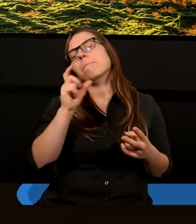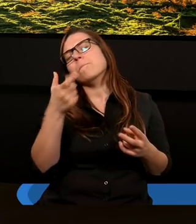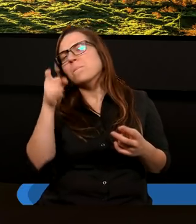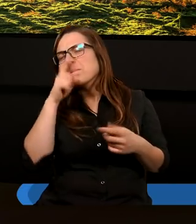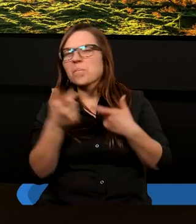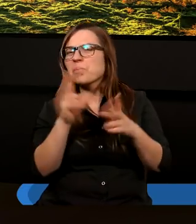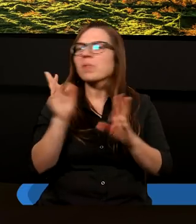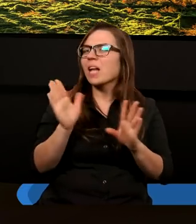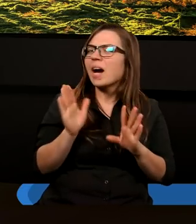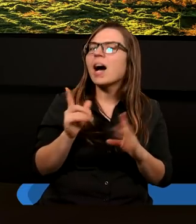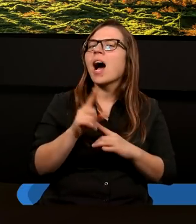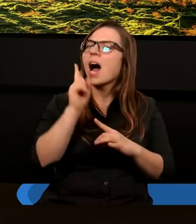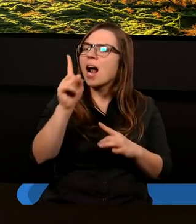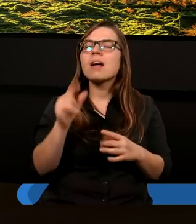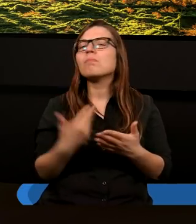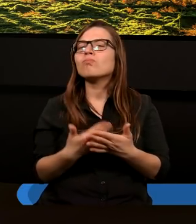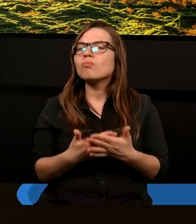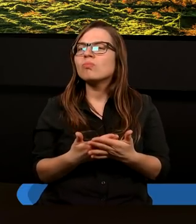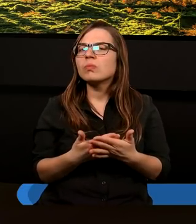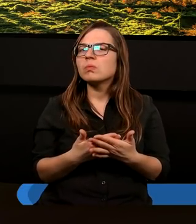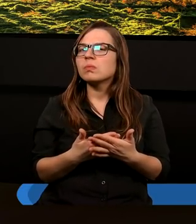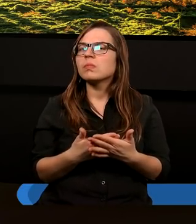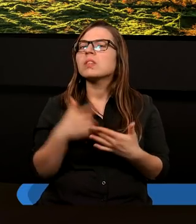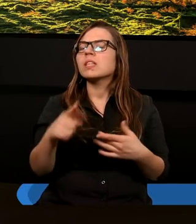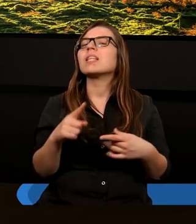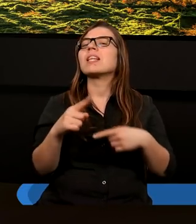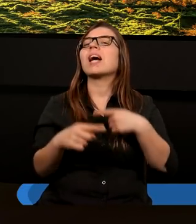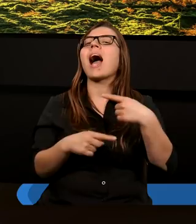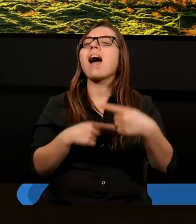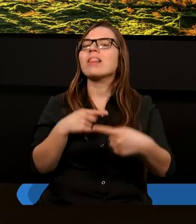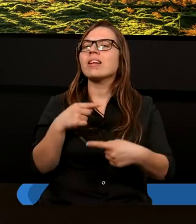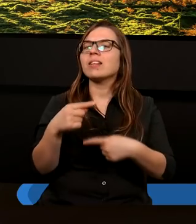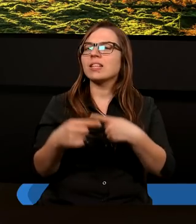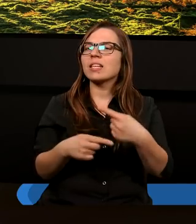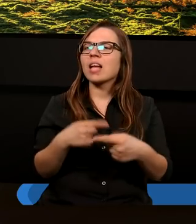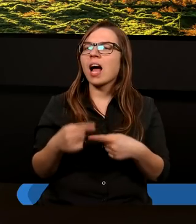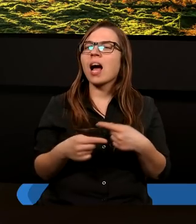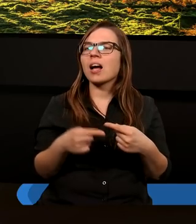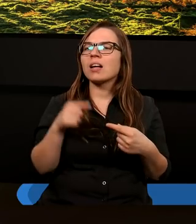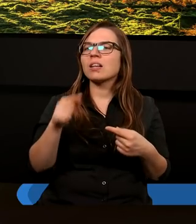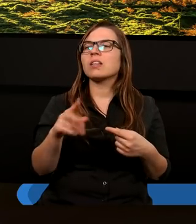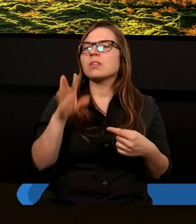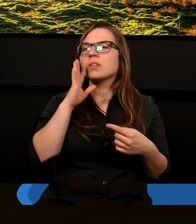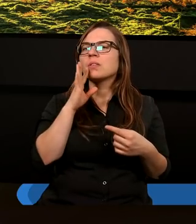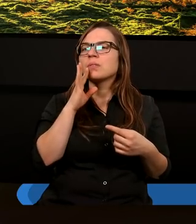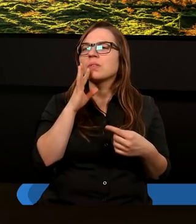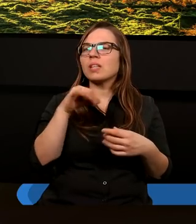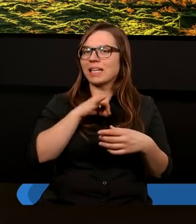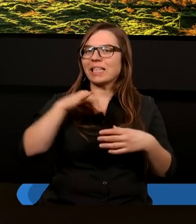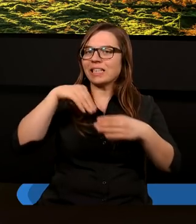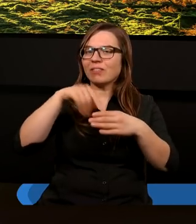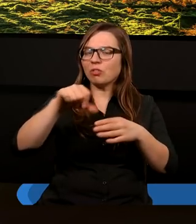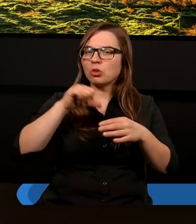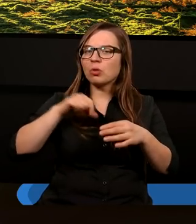czy ktoś coś źle zobaczył, ale z tego, że tradycja żydowska sama w sobie była